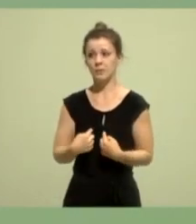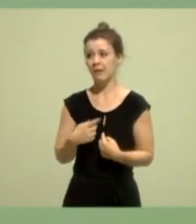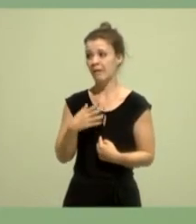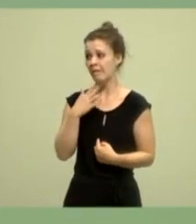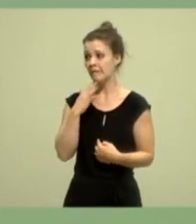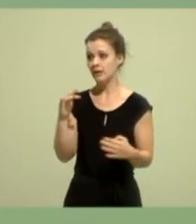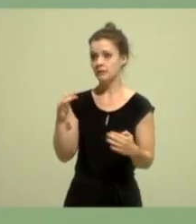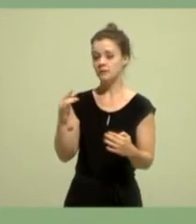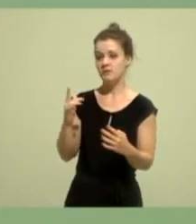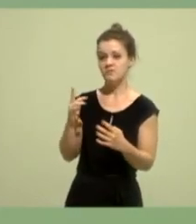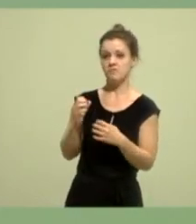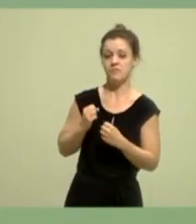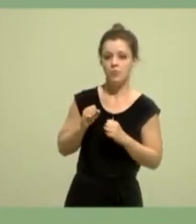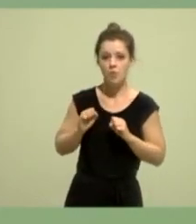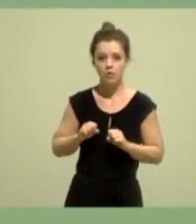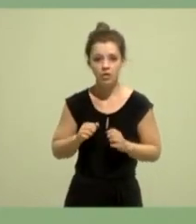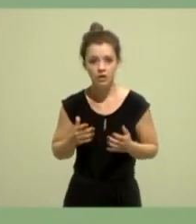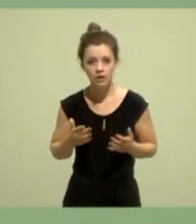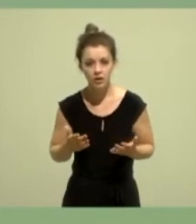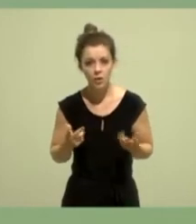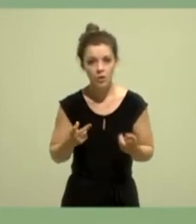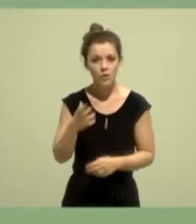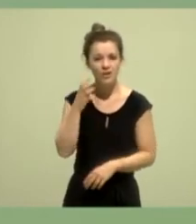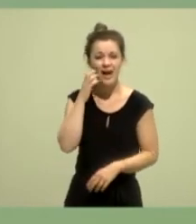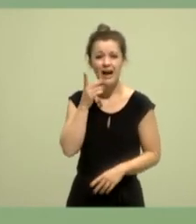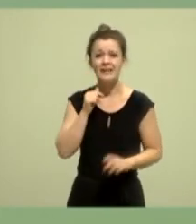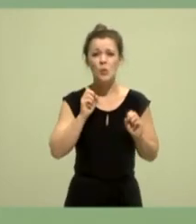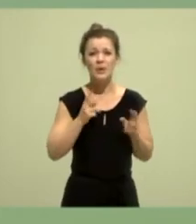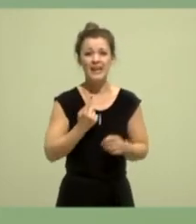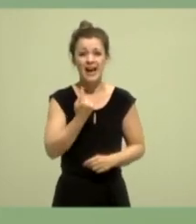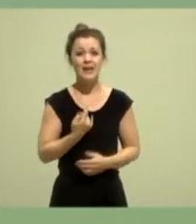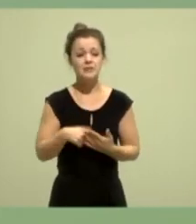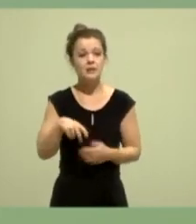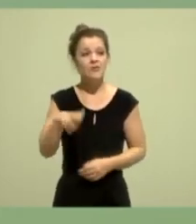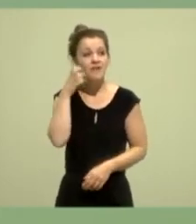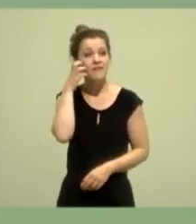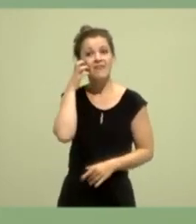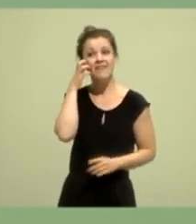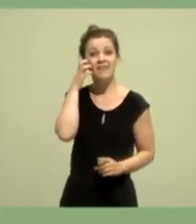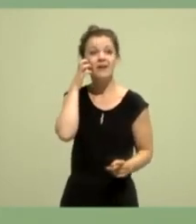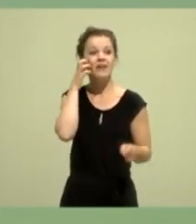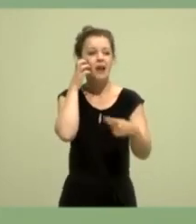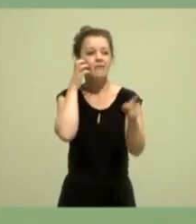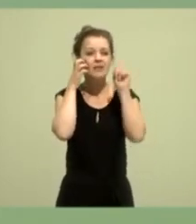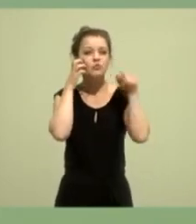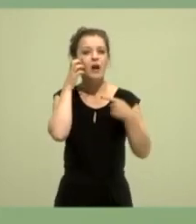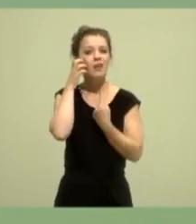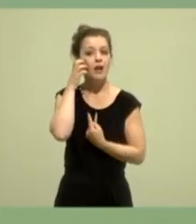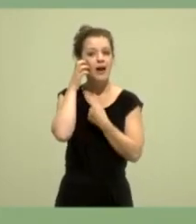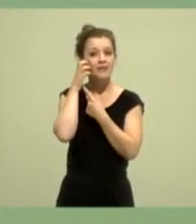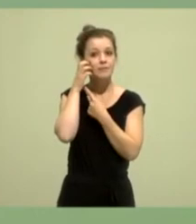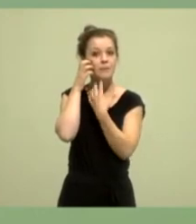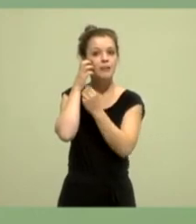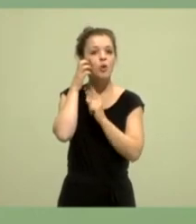Smartphone am Ohr ein fiktives Gespräch nachstellen muss, um zu zeigen, ich bin nicht allein? Und ohne, dass ich mit dem